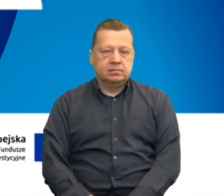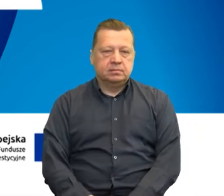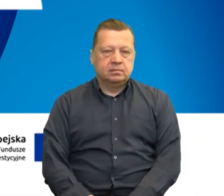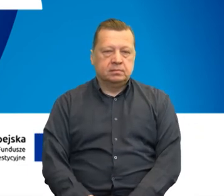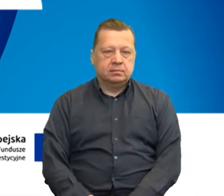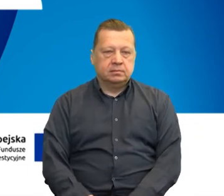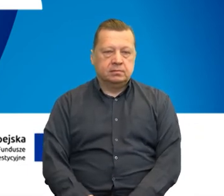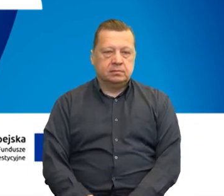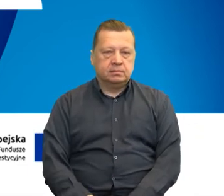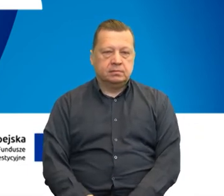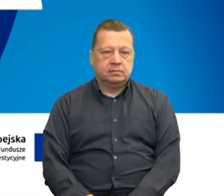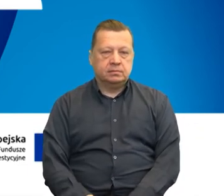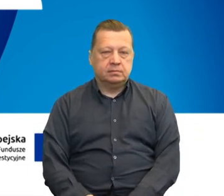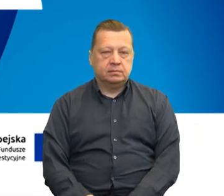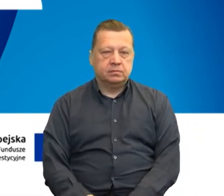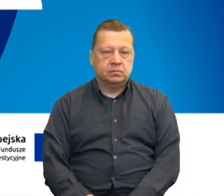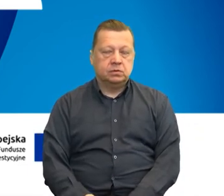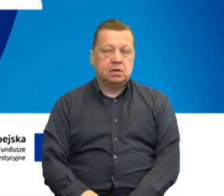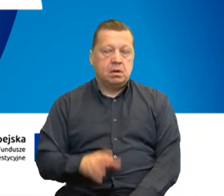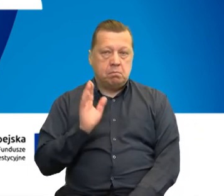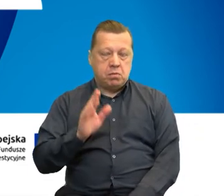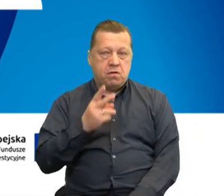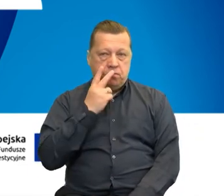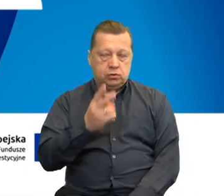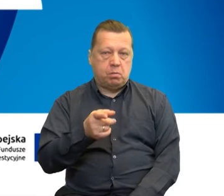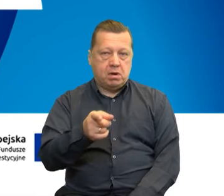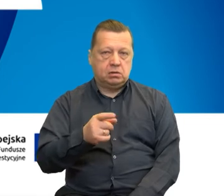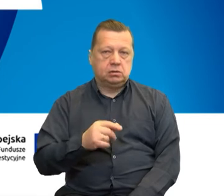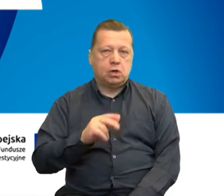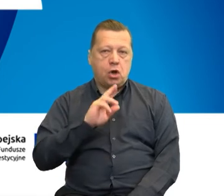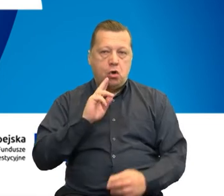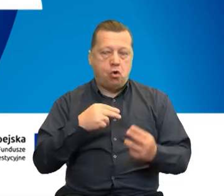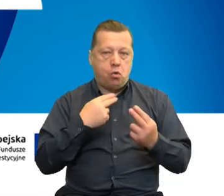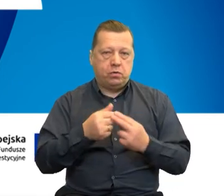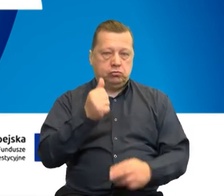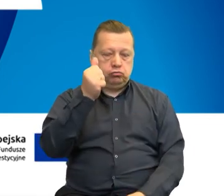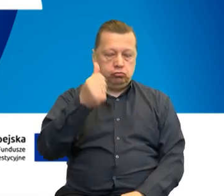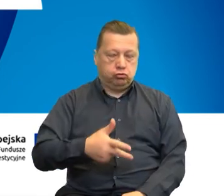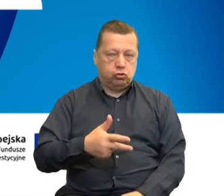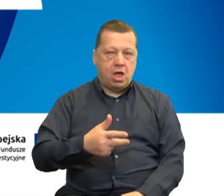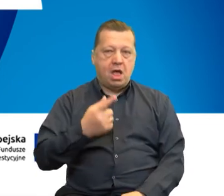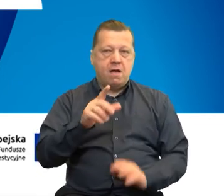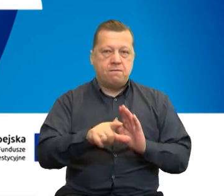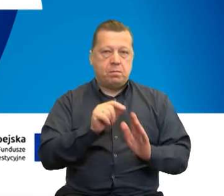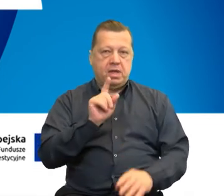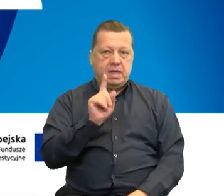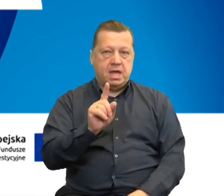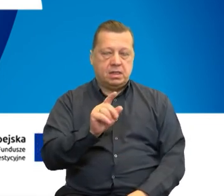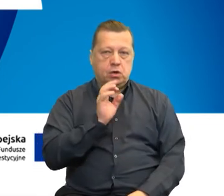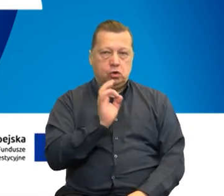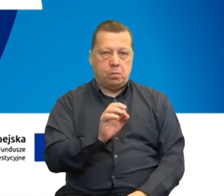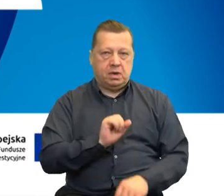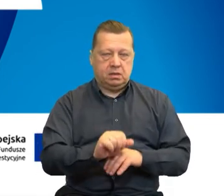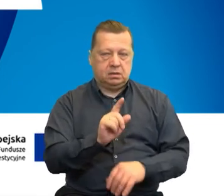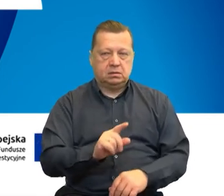Zobaczycie Państwo, tak jak poprzednio, 3 odpowiedzi i tak jak poprzednio tylko jedna z nich jest prawidłowa. A pytanie brzmi,